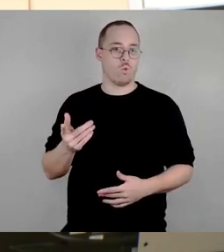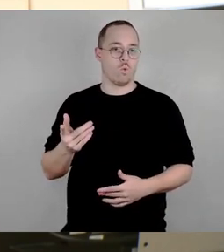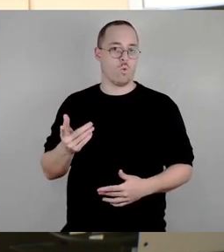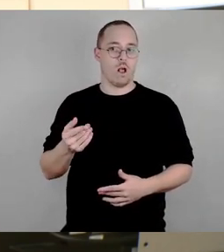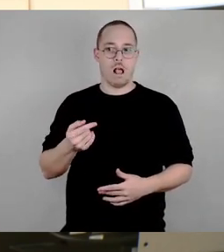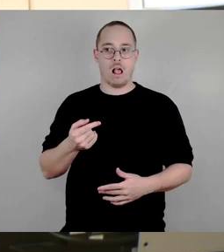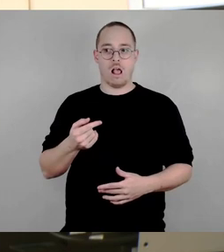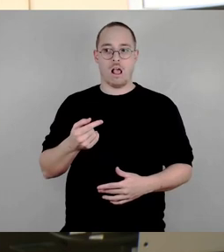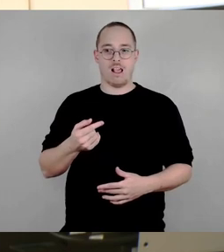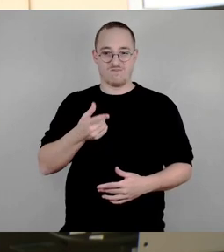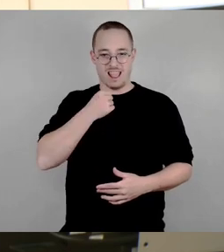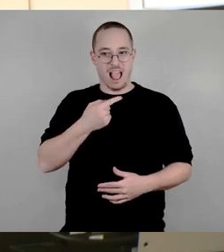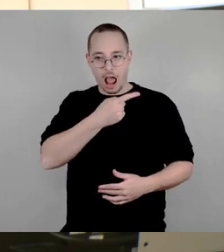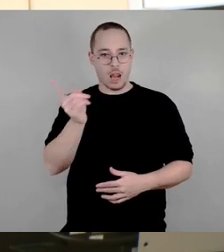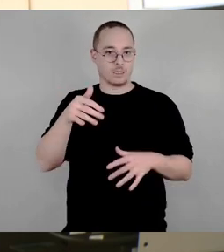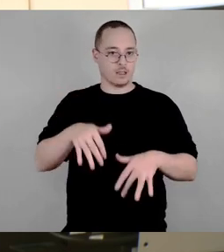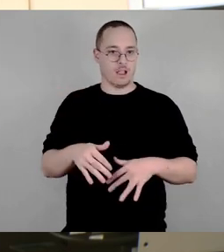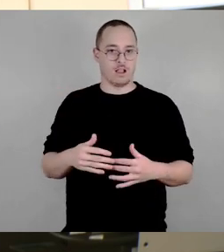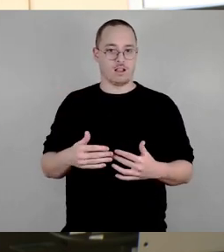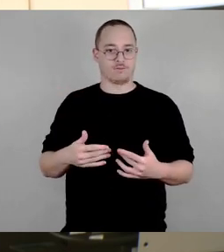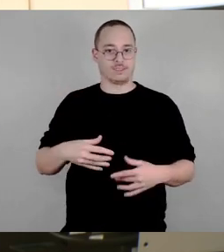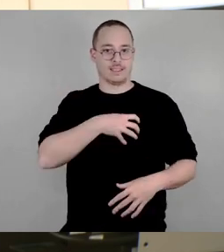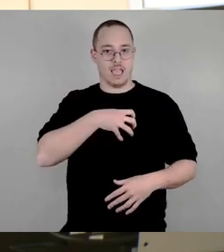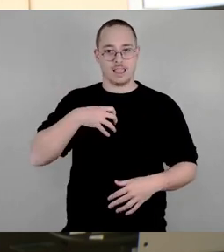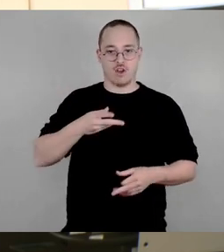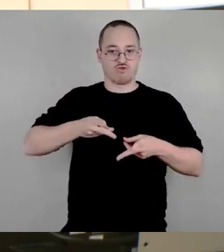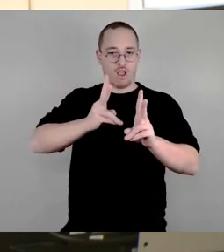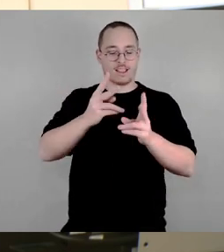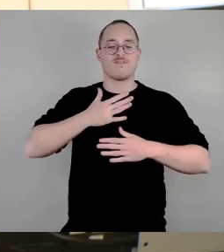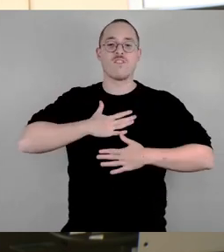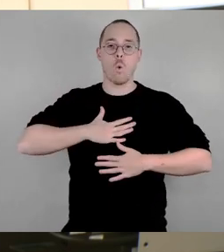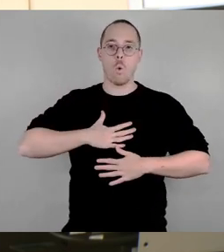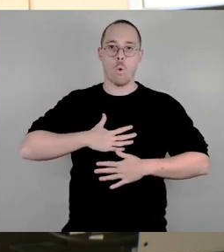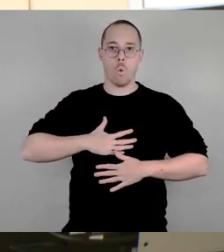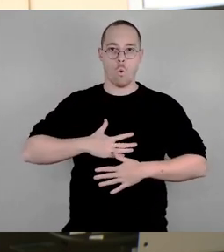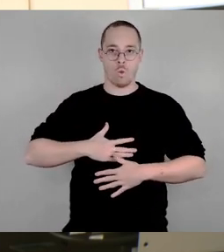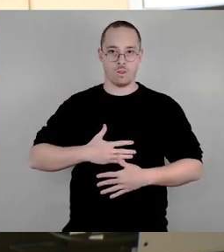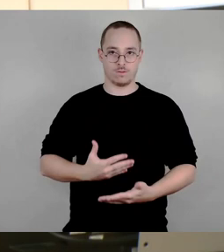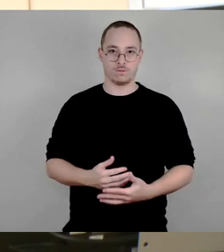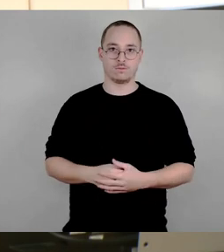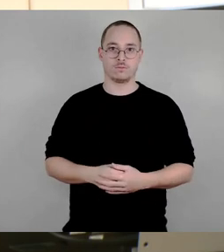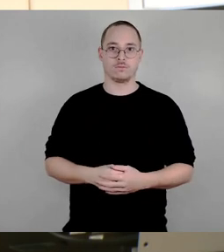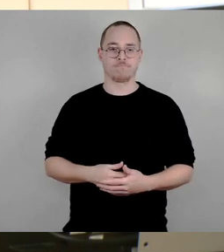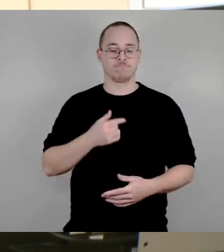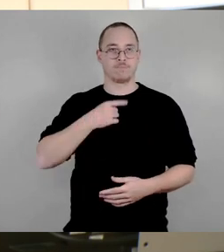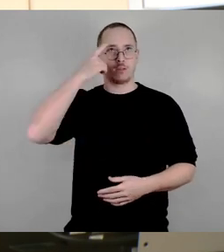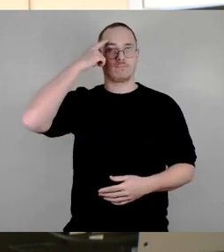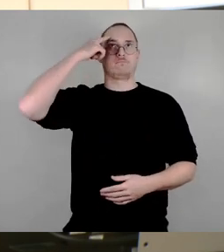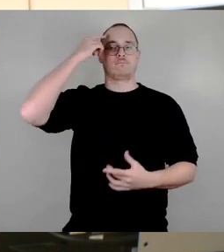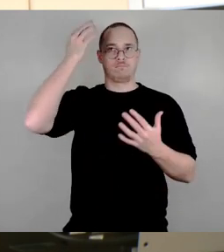auf Dresdner Straßen. Ich habe mal im Kopf durchgezählt, wie das ist mit unseren Dresdner Brücken